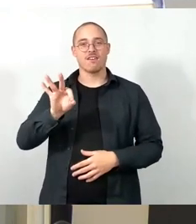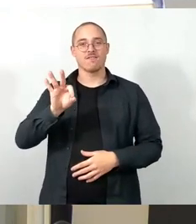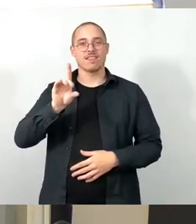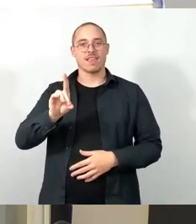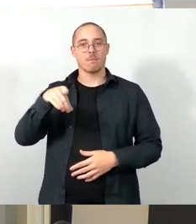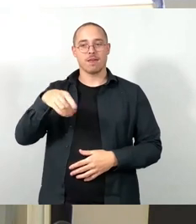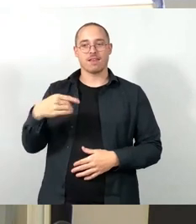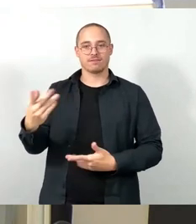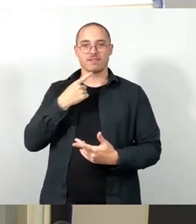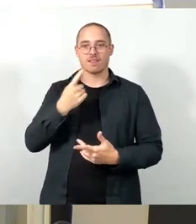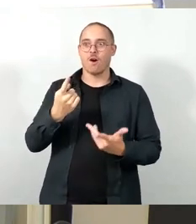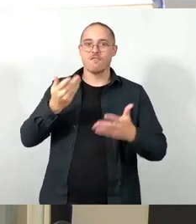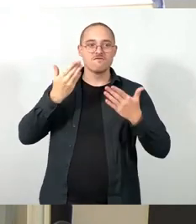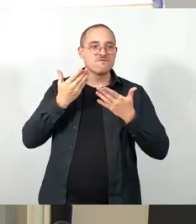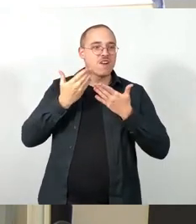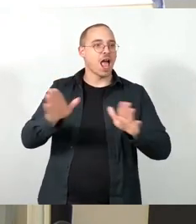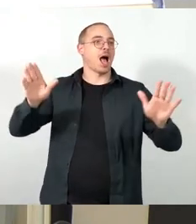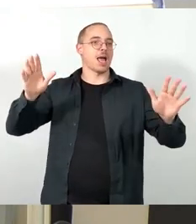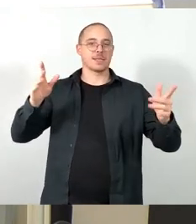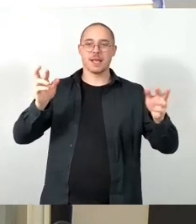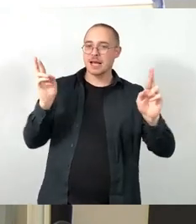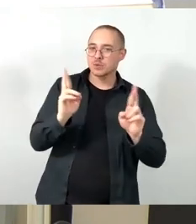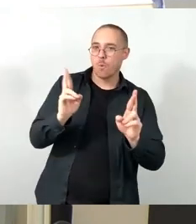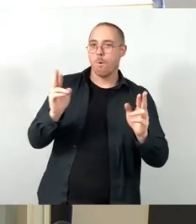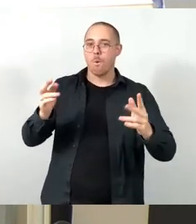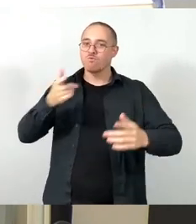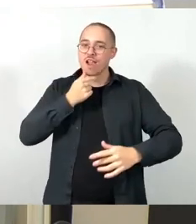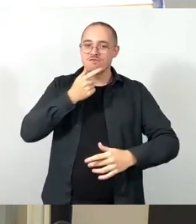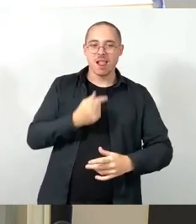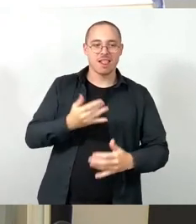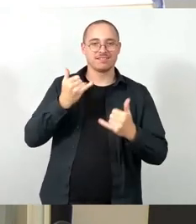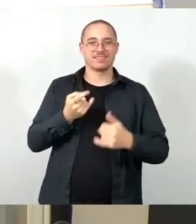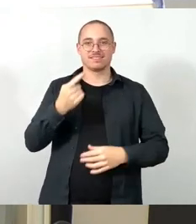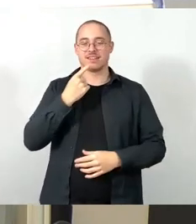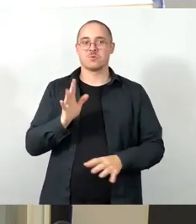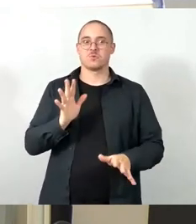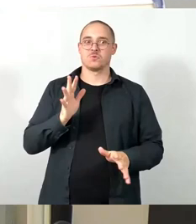und jetzt enden Sie beim Nachtleuchtenstart.